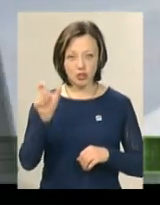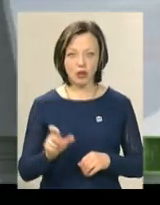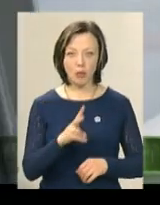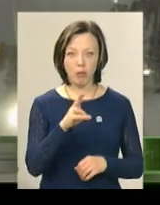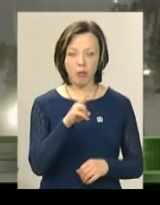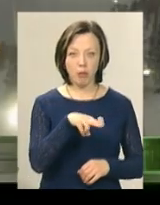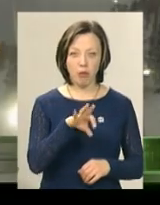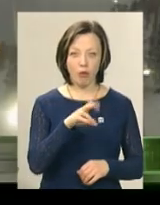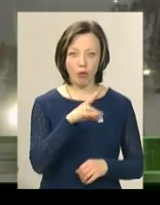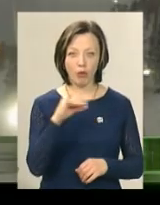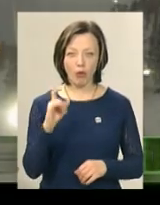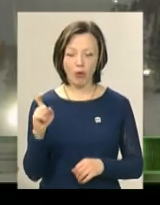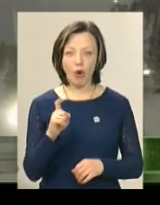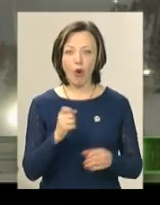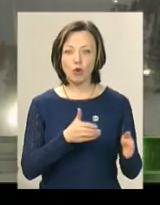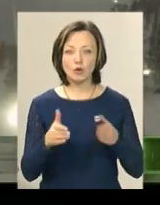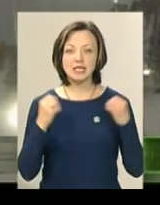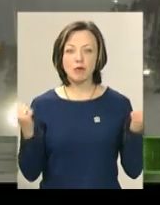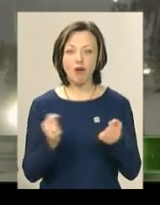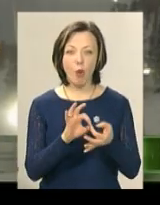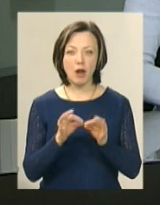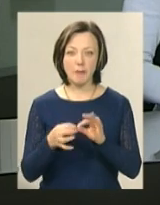Полюк готується до зимових олімпійських ігор.